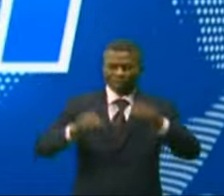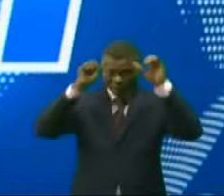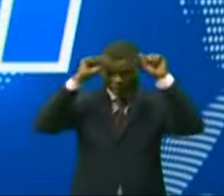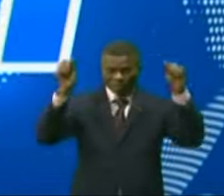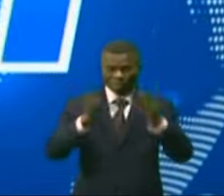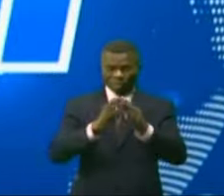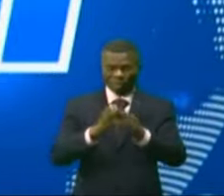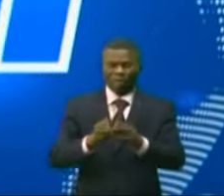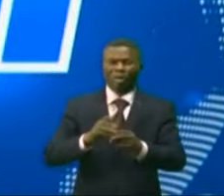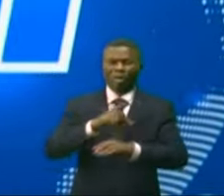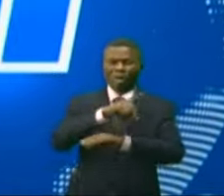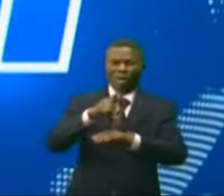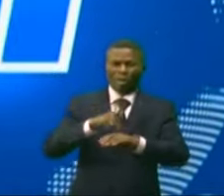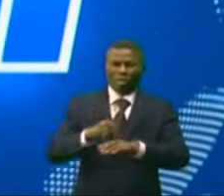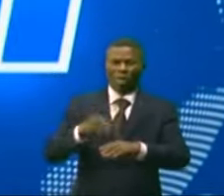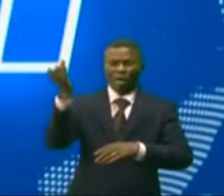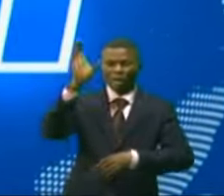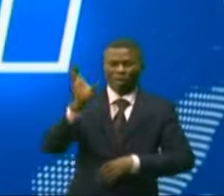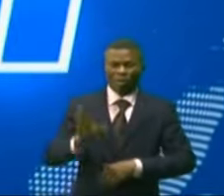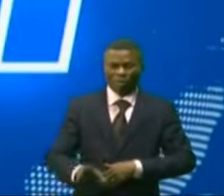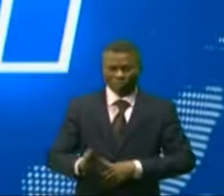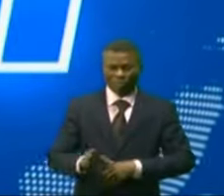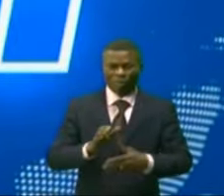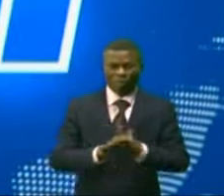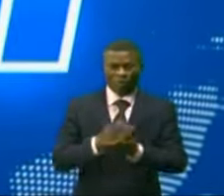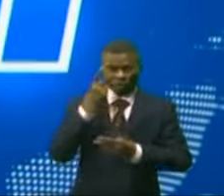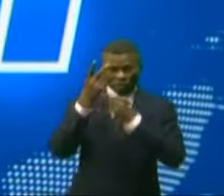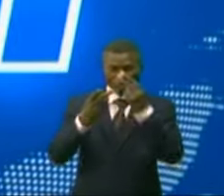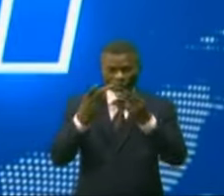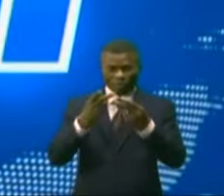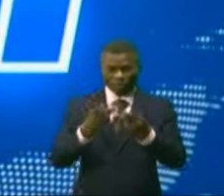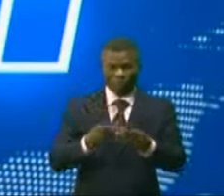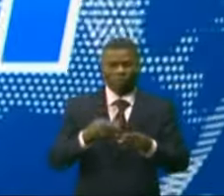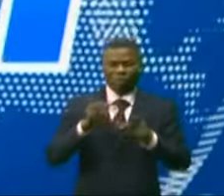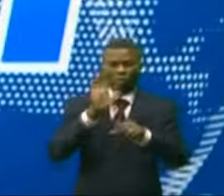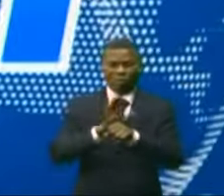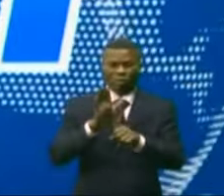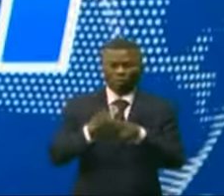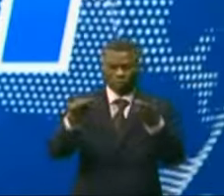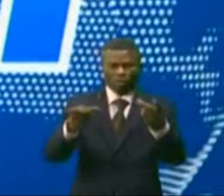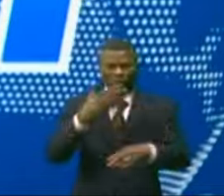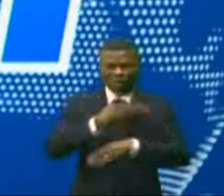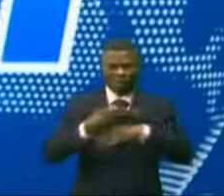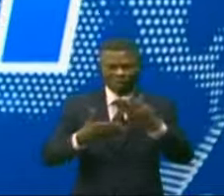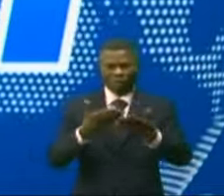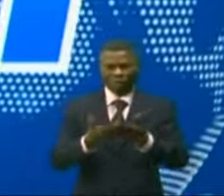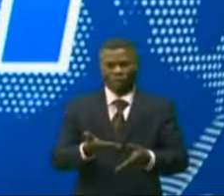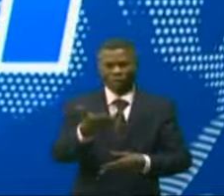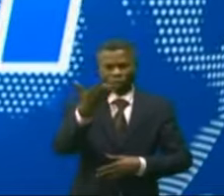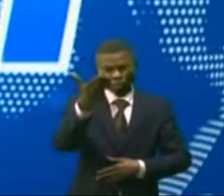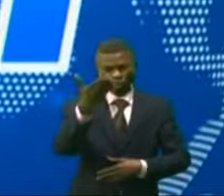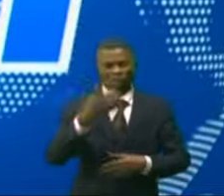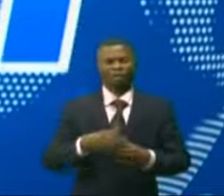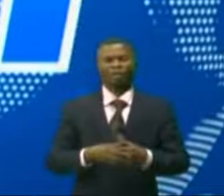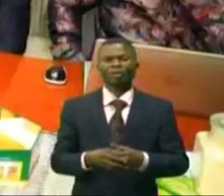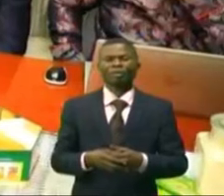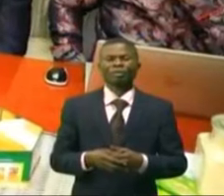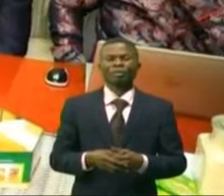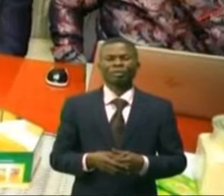de l'Assemblée provinciale de cette province a effectué une visite d'inspection dans différents chantiers suivis. là en images et commentaires.